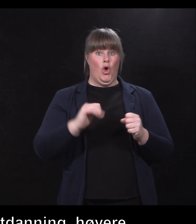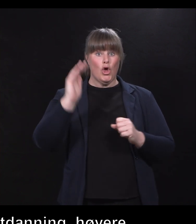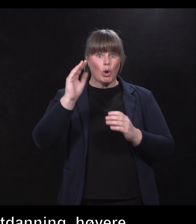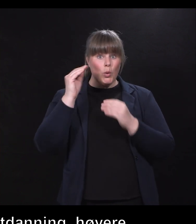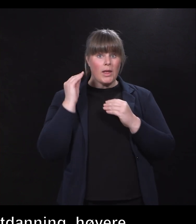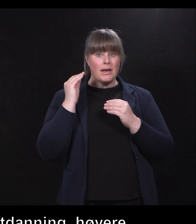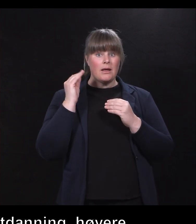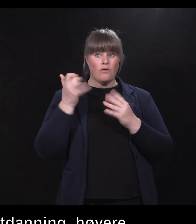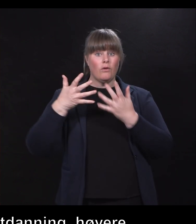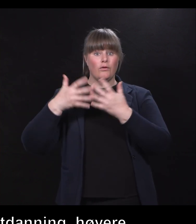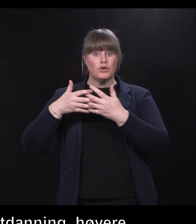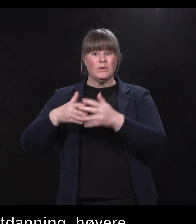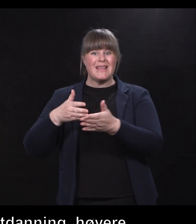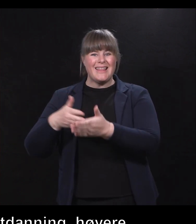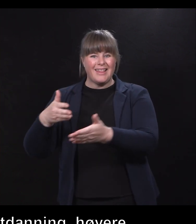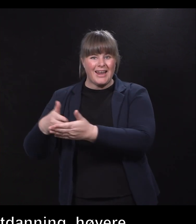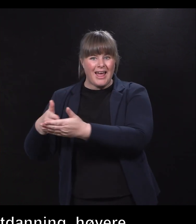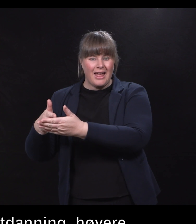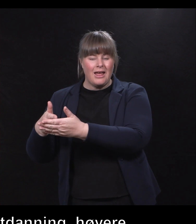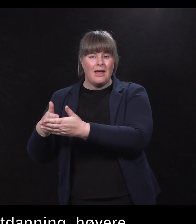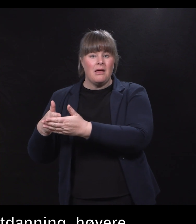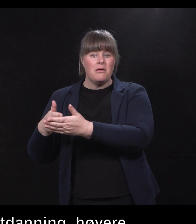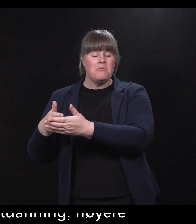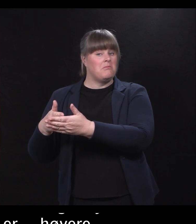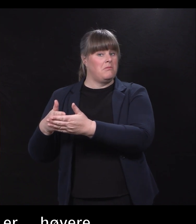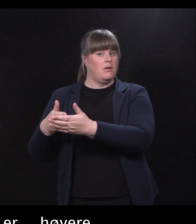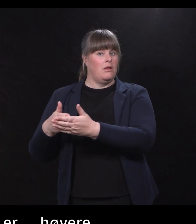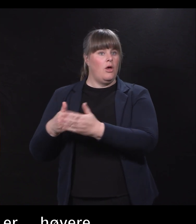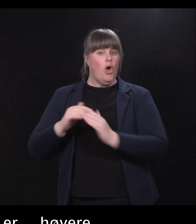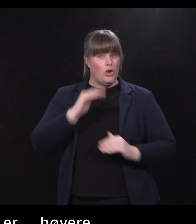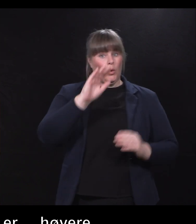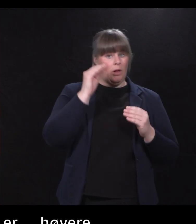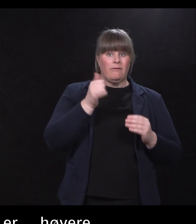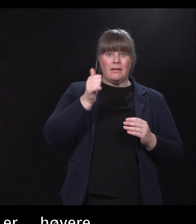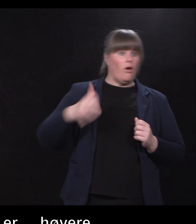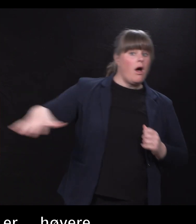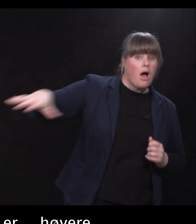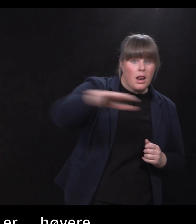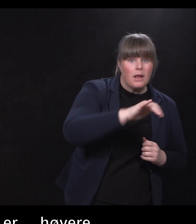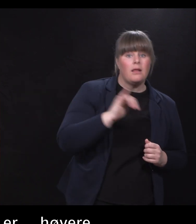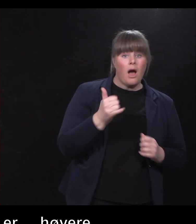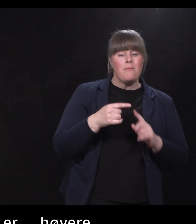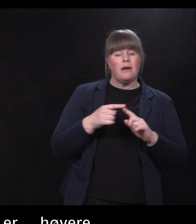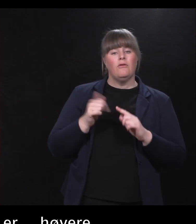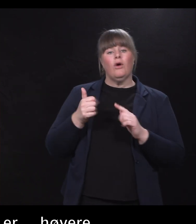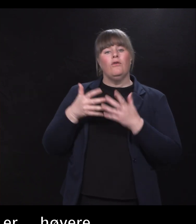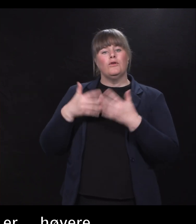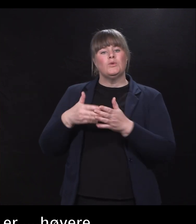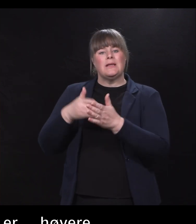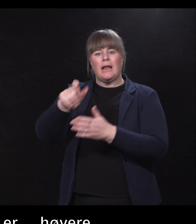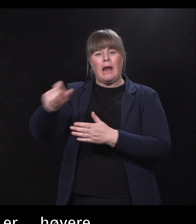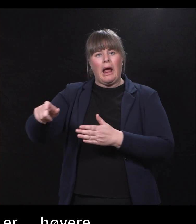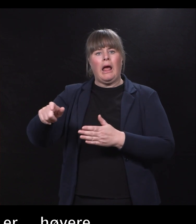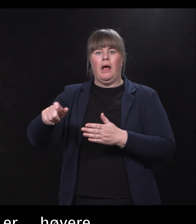høyere utdanning er viktig for alle, men for funksjonshindrede så er det enda viktigere. Og dette er veldig morsomt å høre